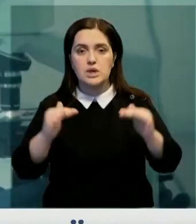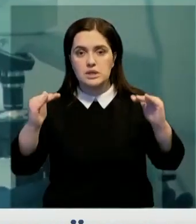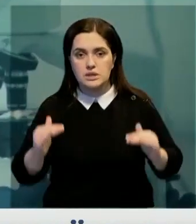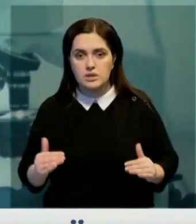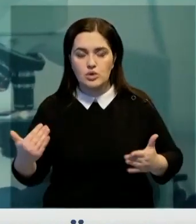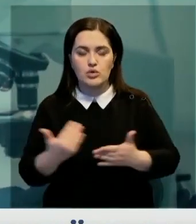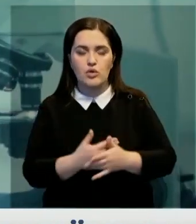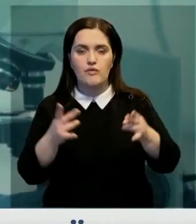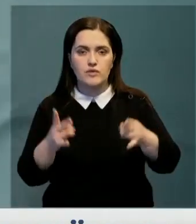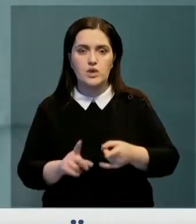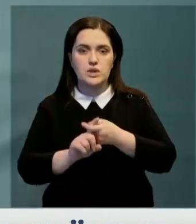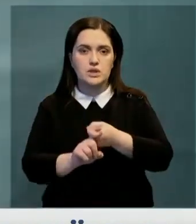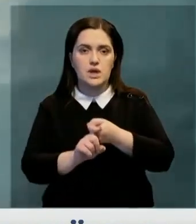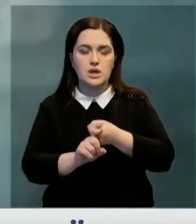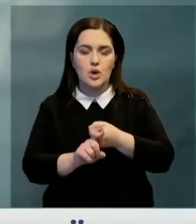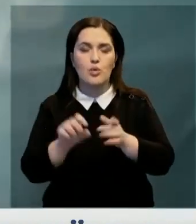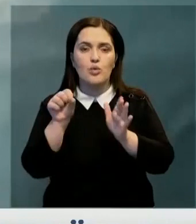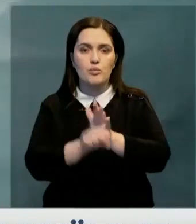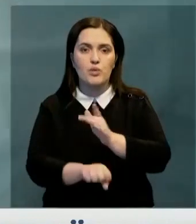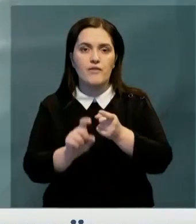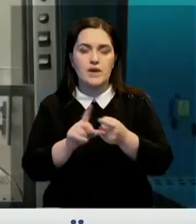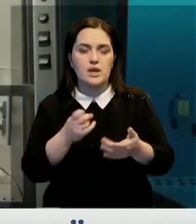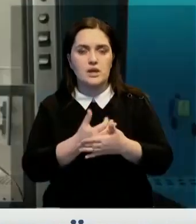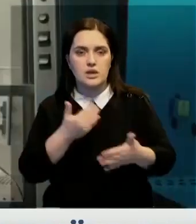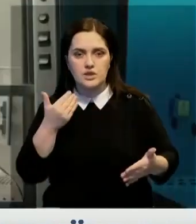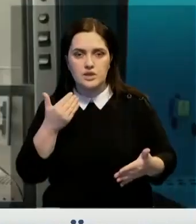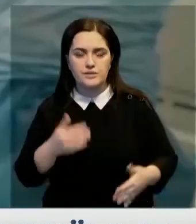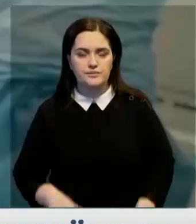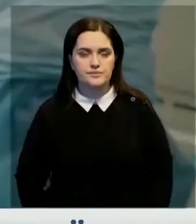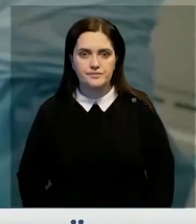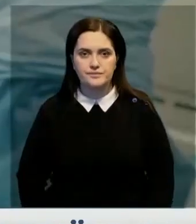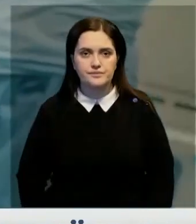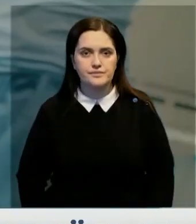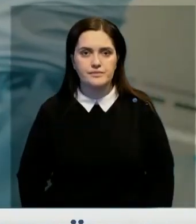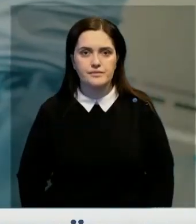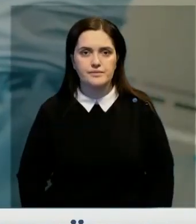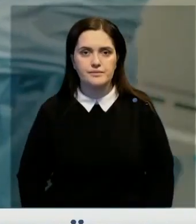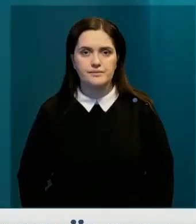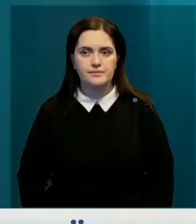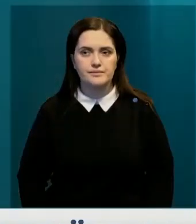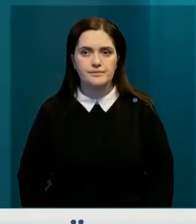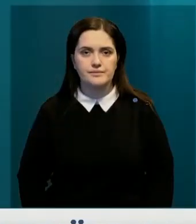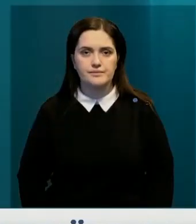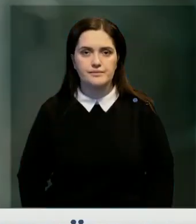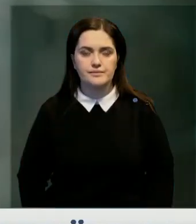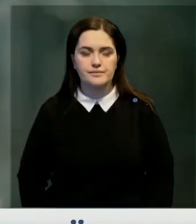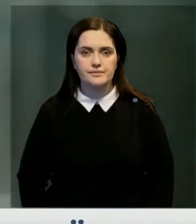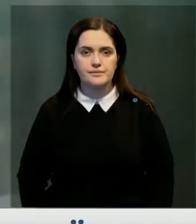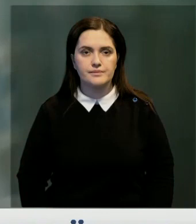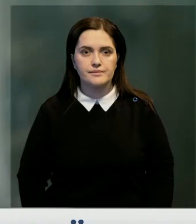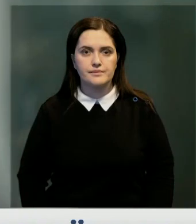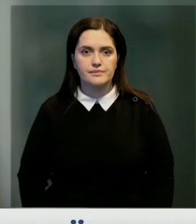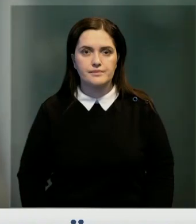число новых случаев заражения, убив вирус на ранней стадии. Юлия Тужилкина, Шалова, Сура Милашвили, Хабар-24, Грузия,